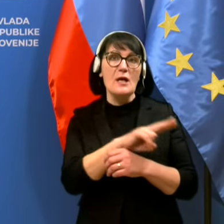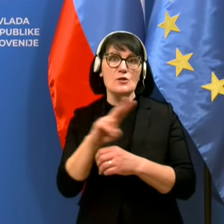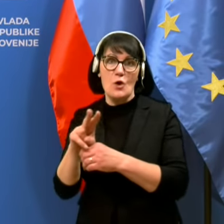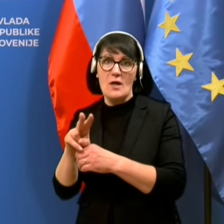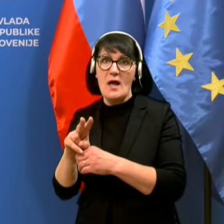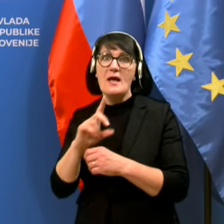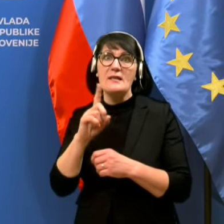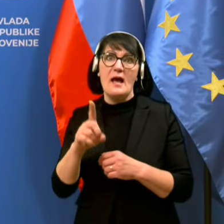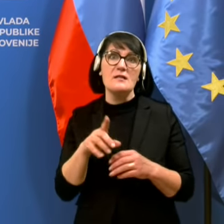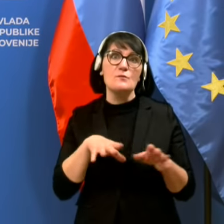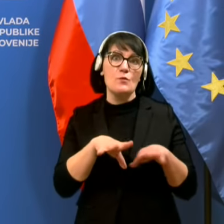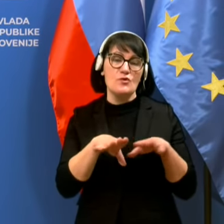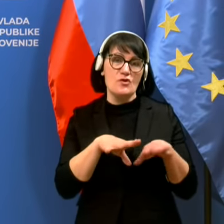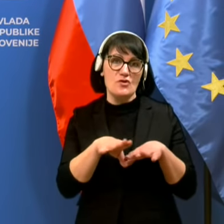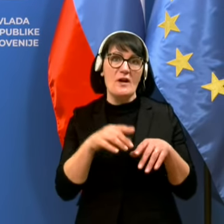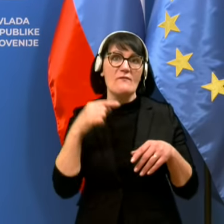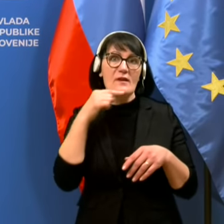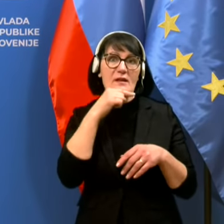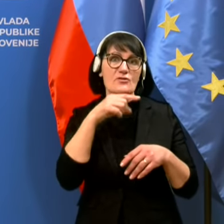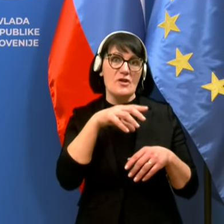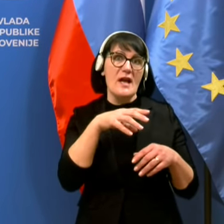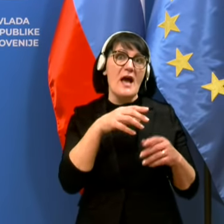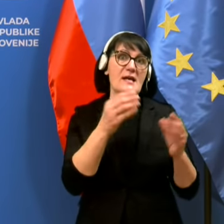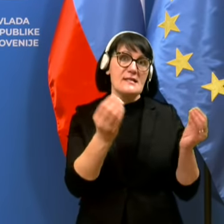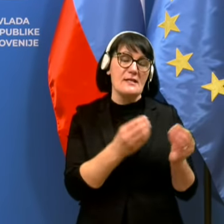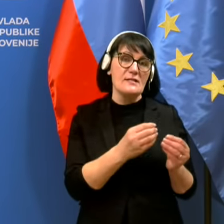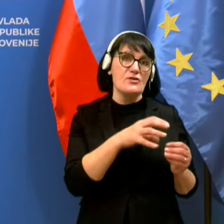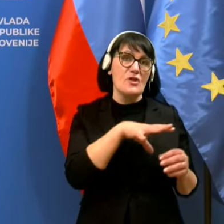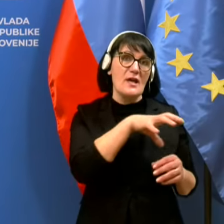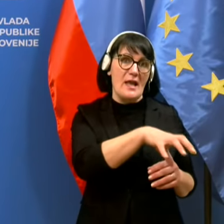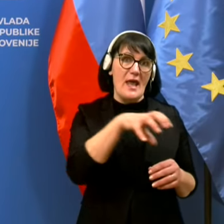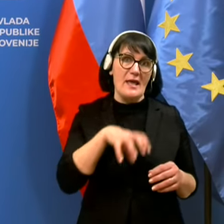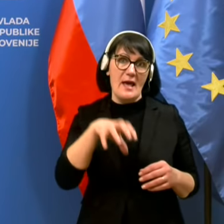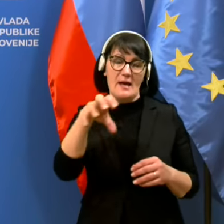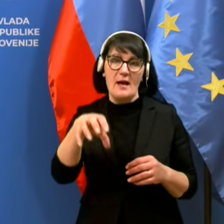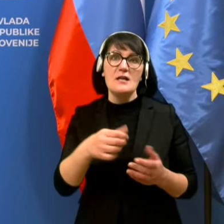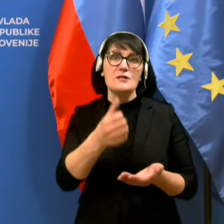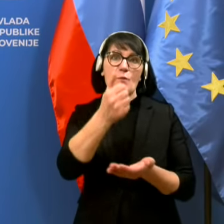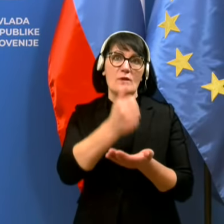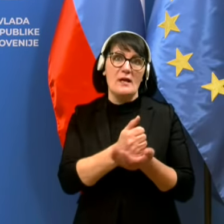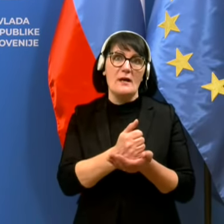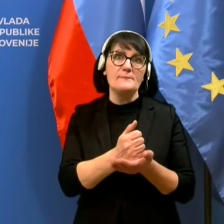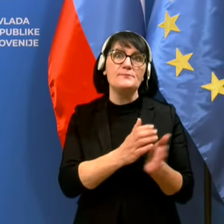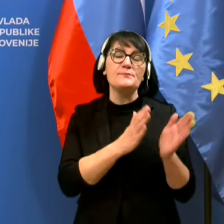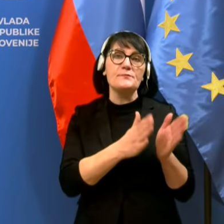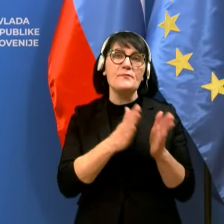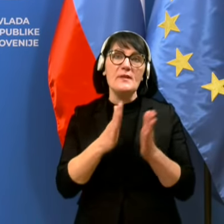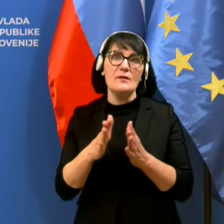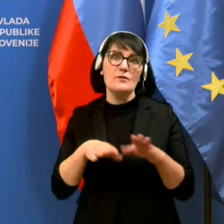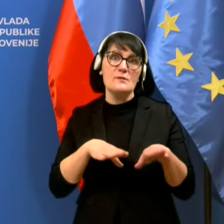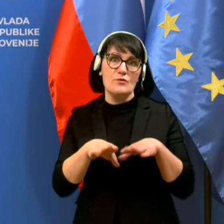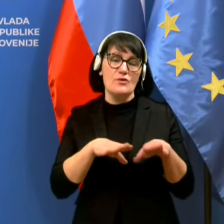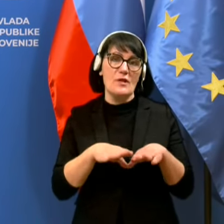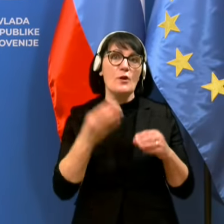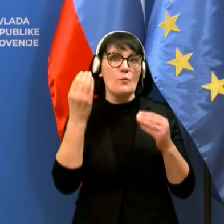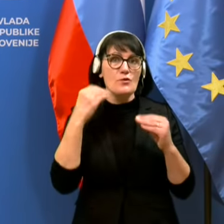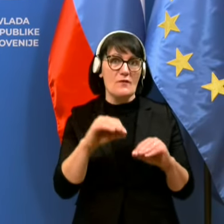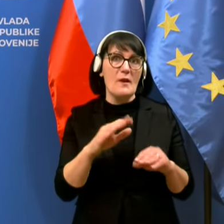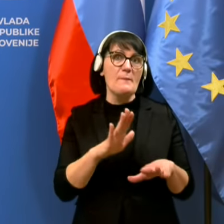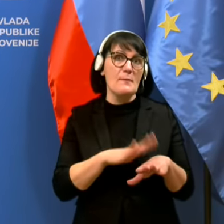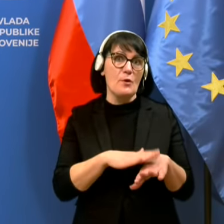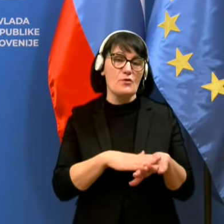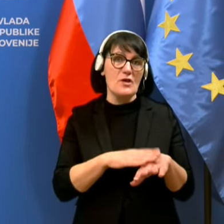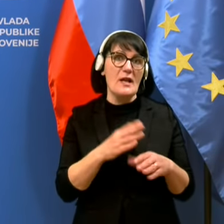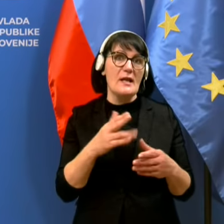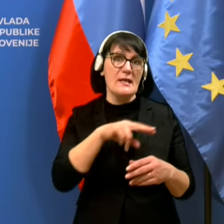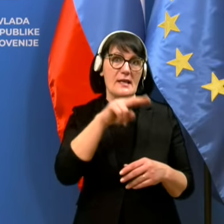obratujočih smočiščih v rdečih statističnih regijah s povdarkom na redu na smočiščih in v poštevanju priporočil